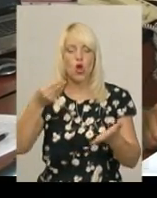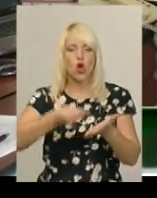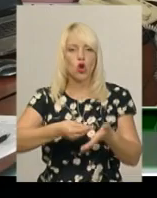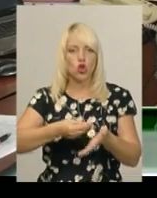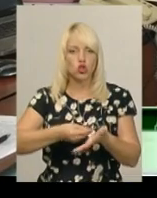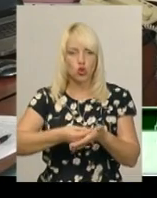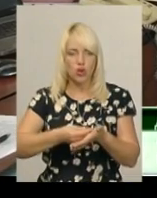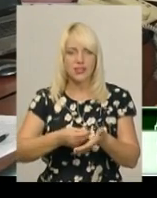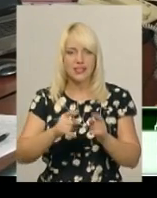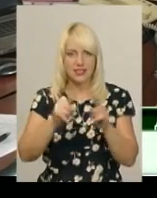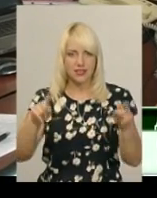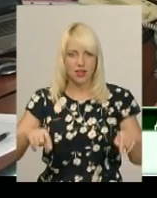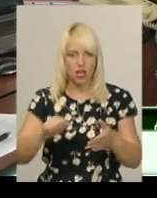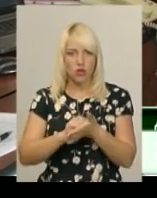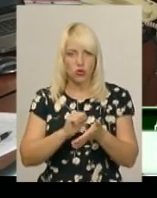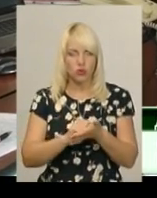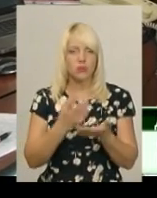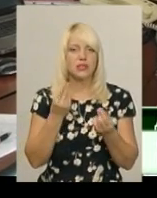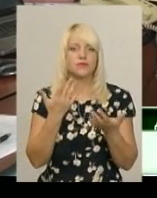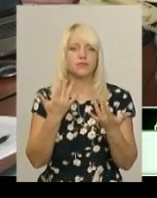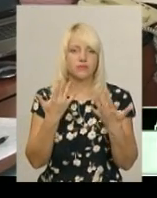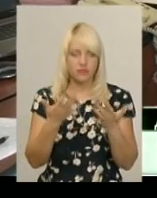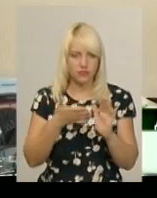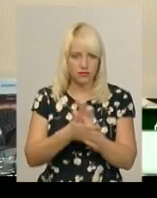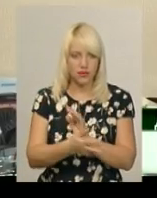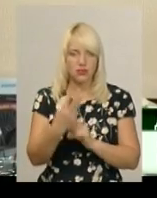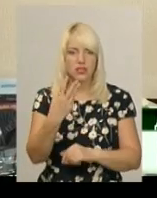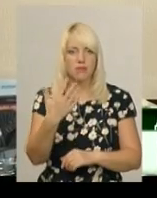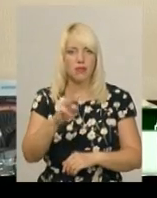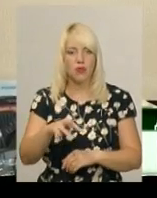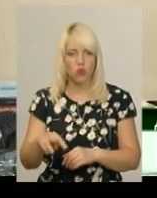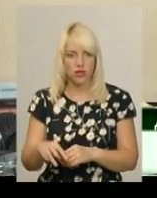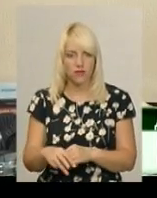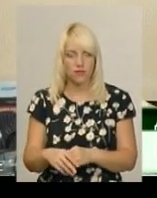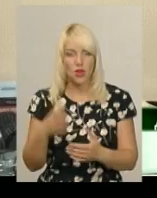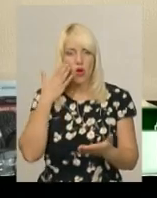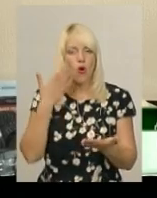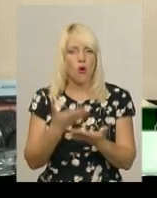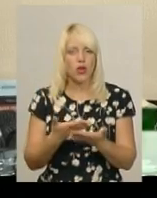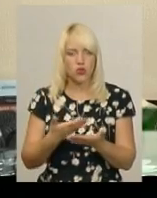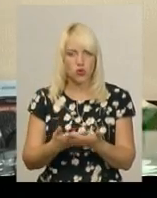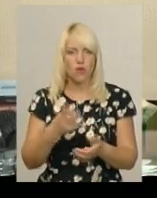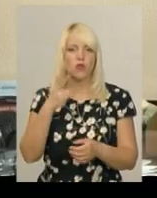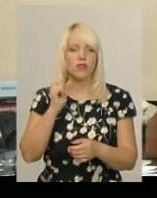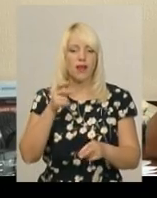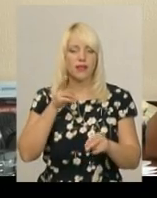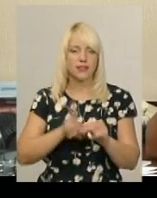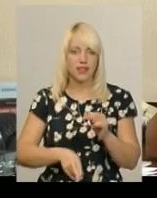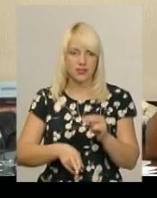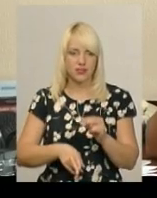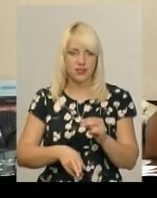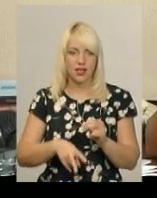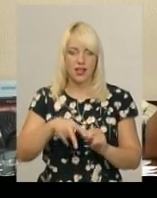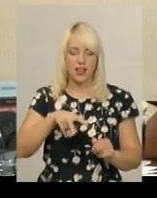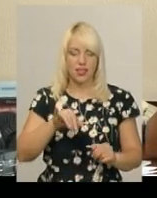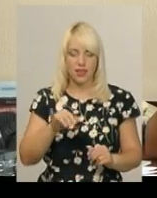виконання цього проєкту буде порядка 35 млн грн грн. Орієнтовно на кінець